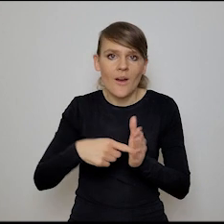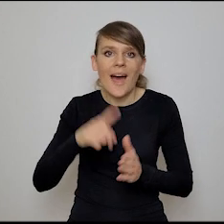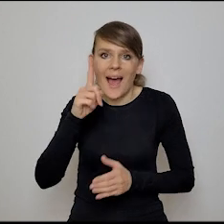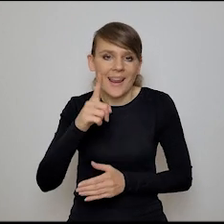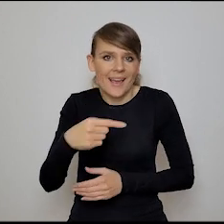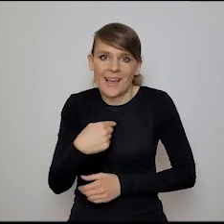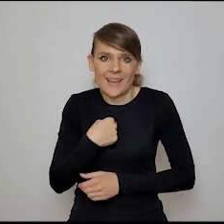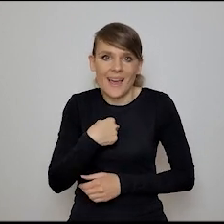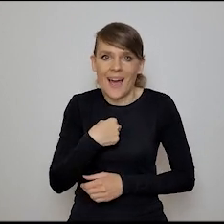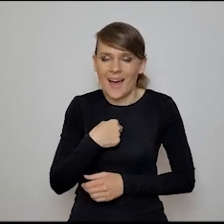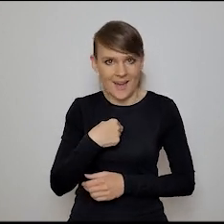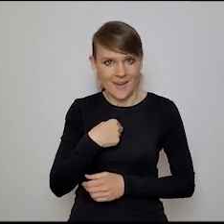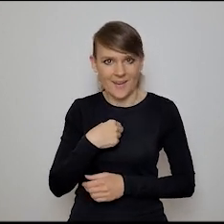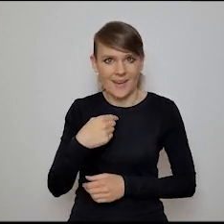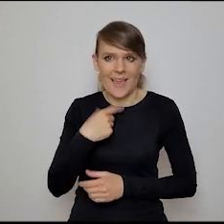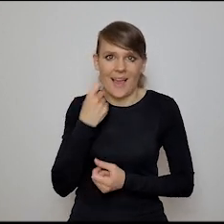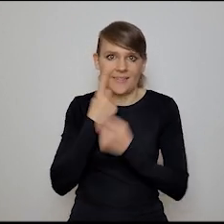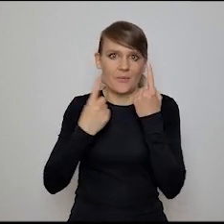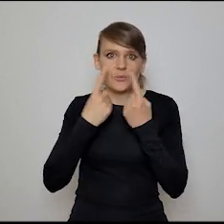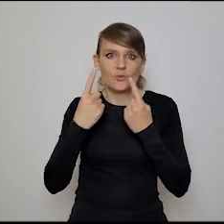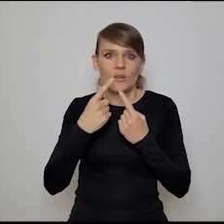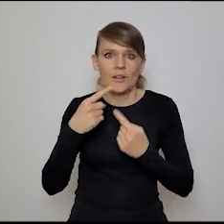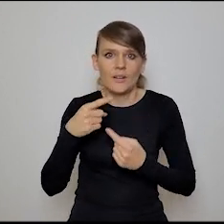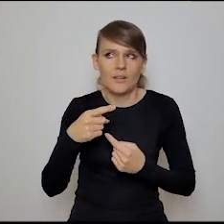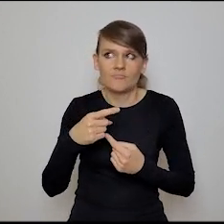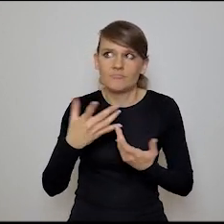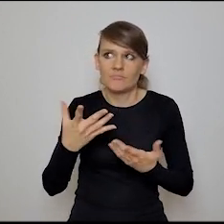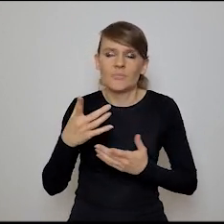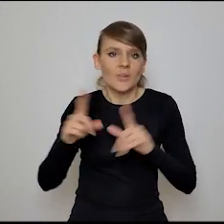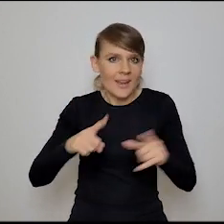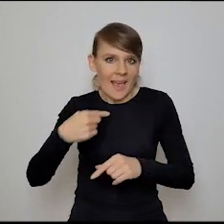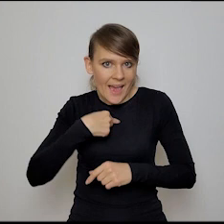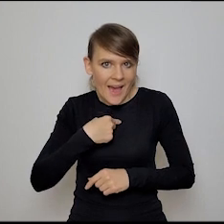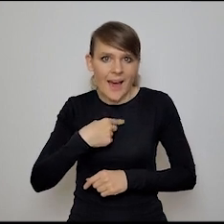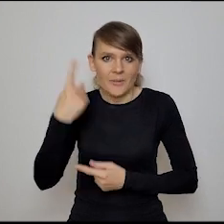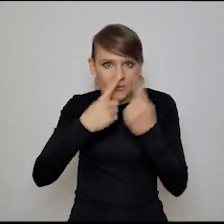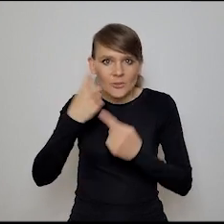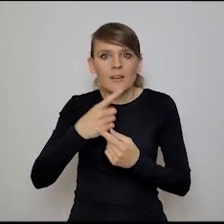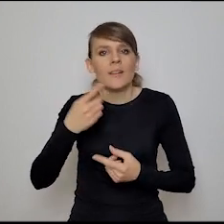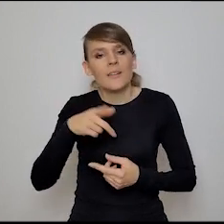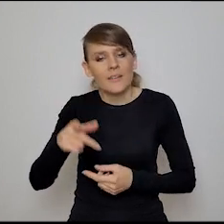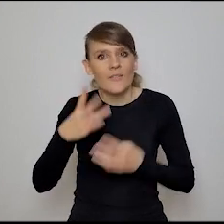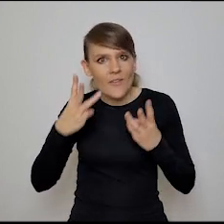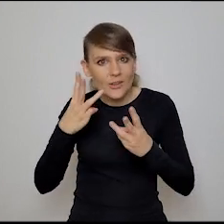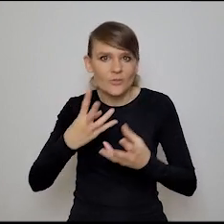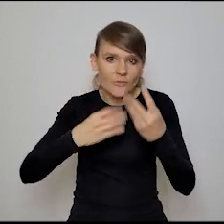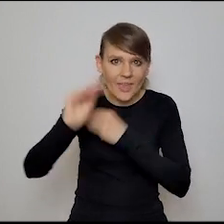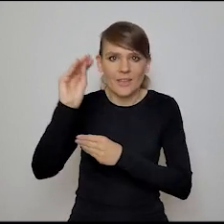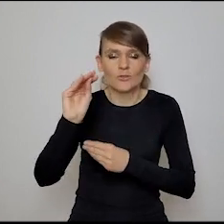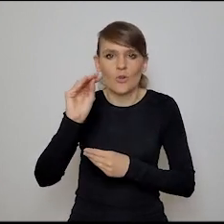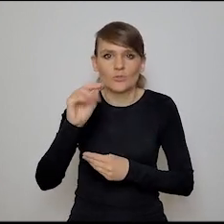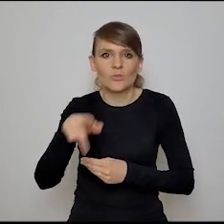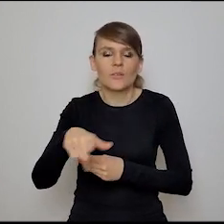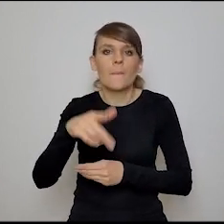jakby ja absolutnie byłabym ostatnią osobą, która by uważała, że nie, ja bym bardziej wprowadzała, wiesz, większą explainability, tak jak Ci